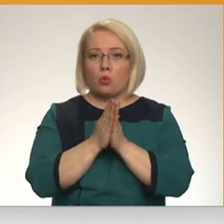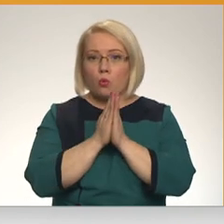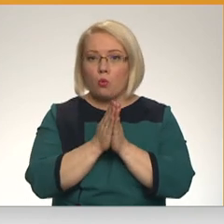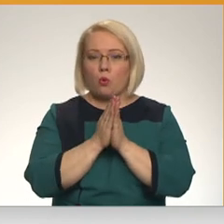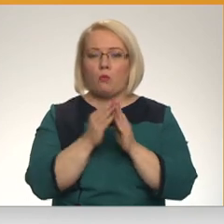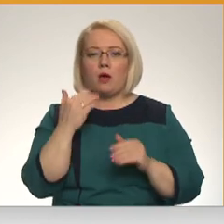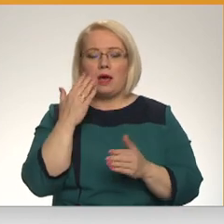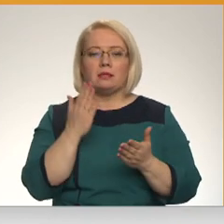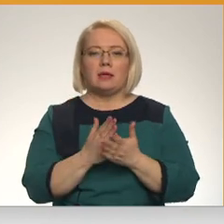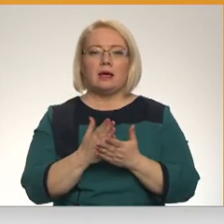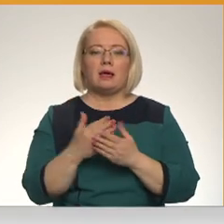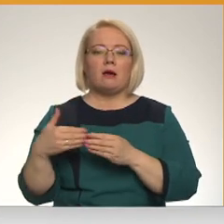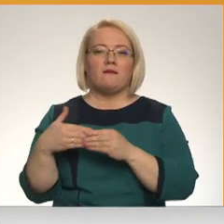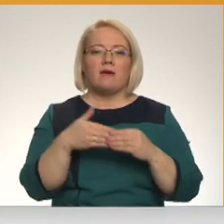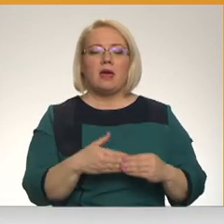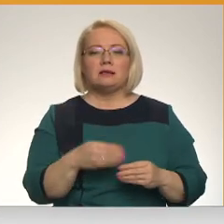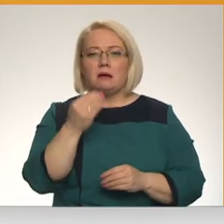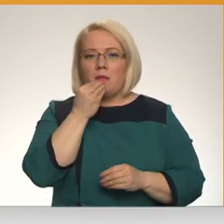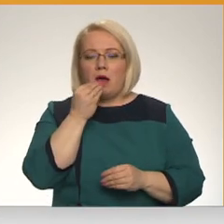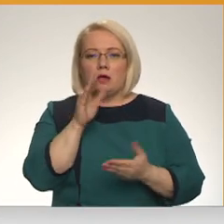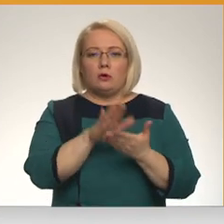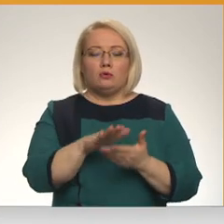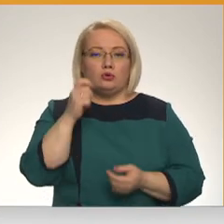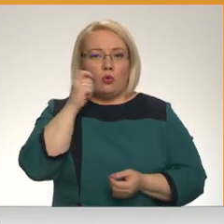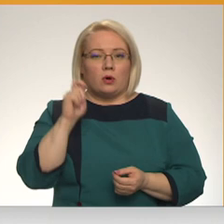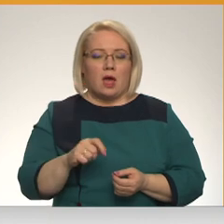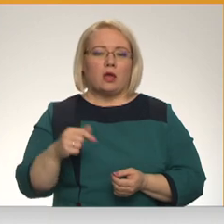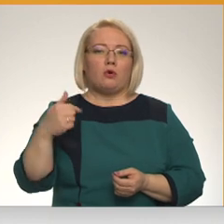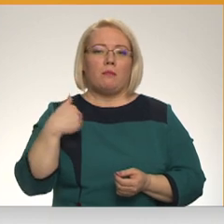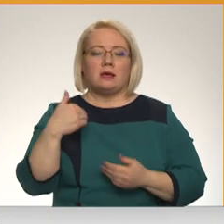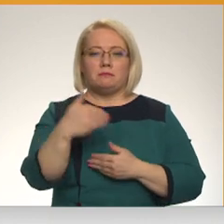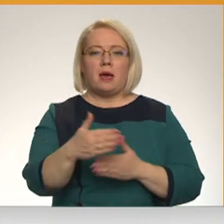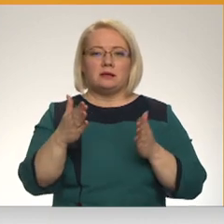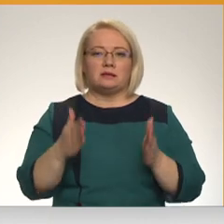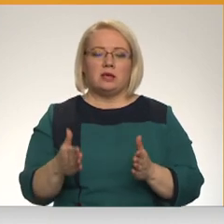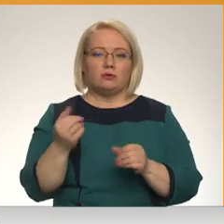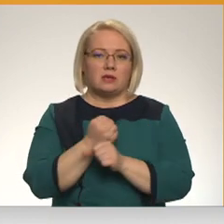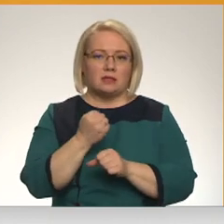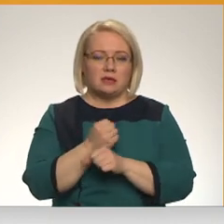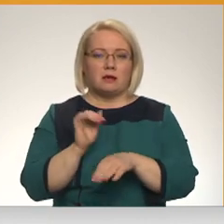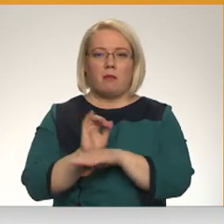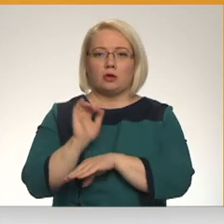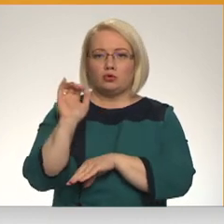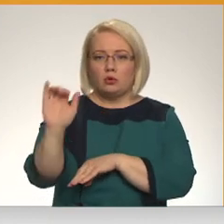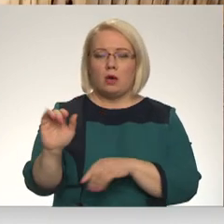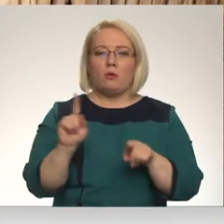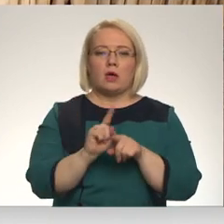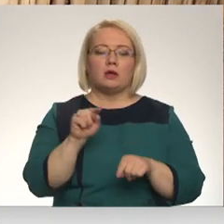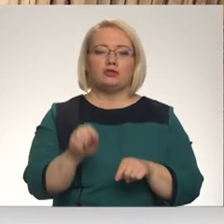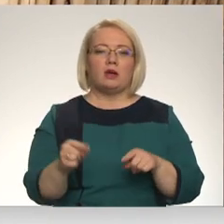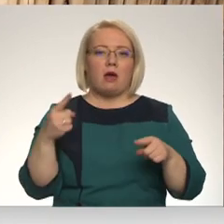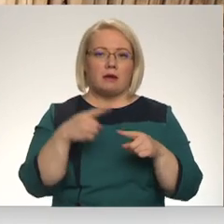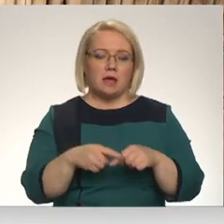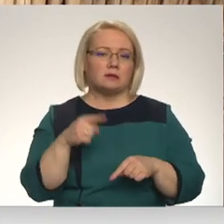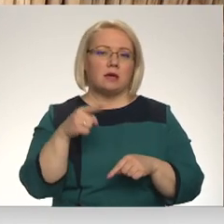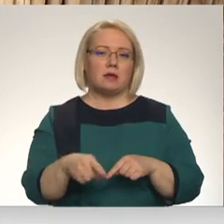tika vēst pārtikus uz Ukraiņu. Mēs sataisījām paciņu aizsūtījām, un arī šajā reizē tas